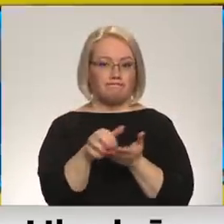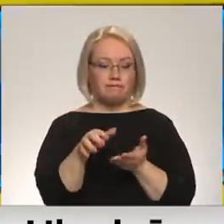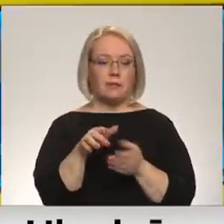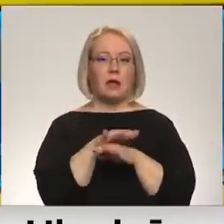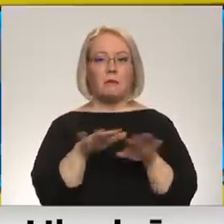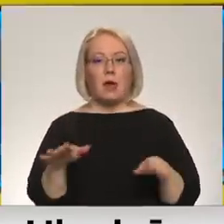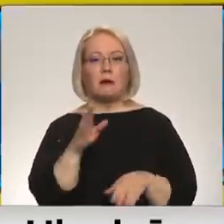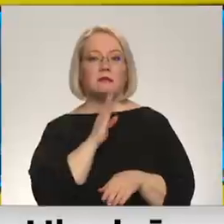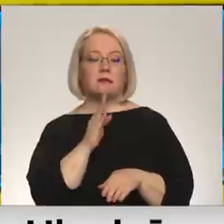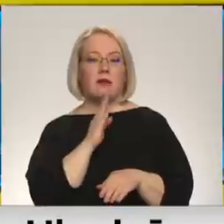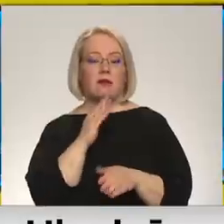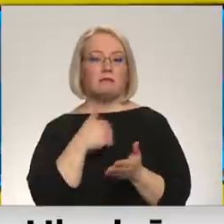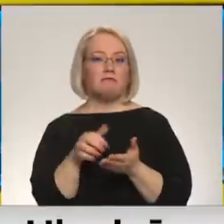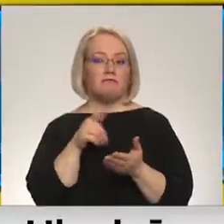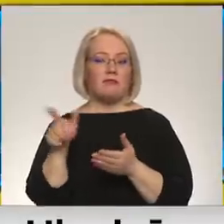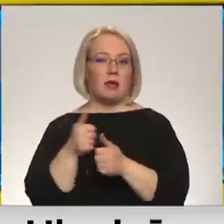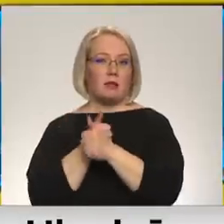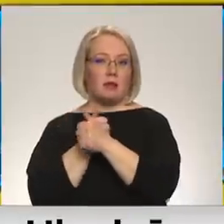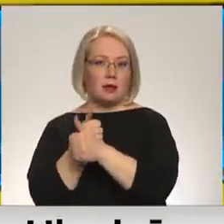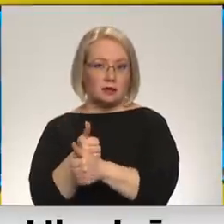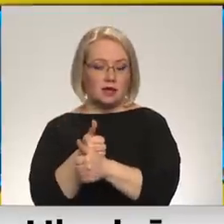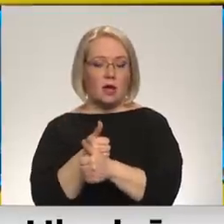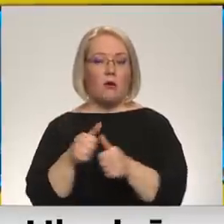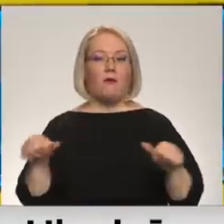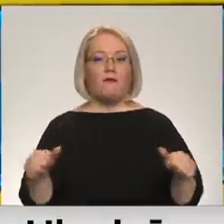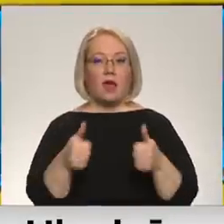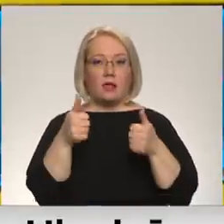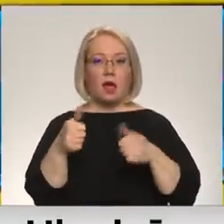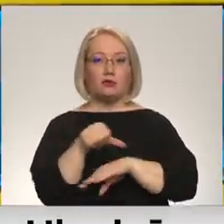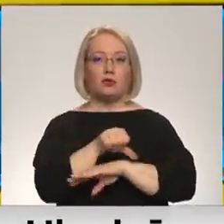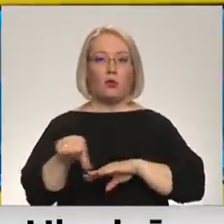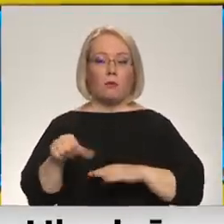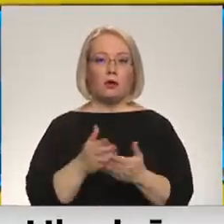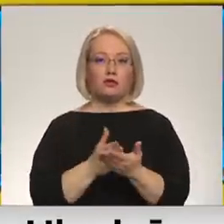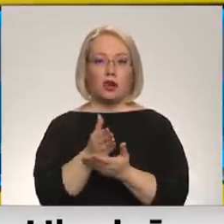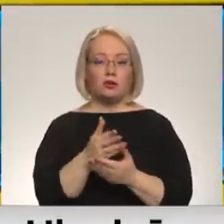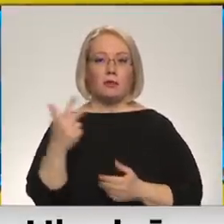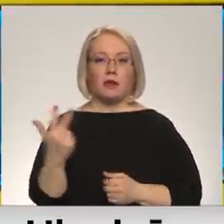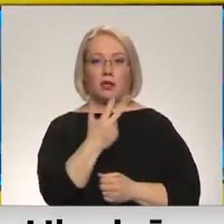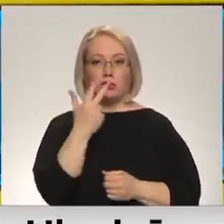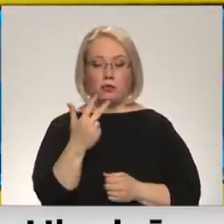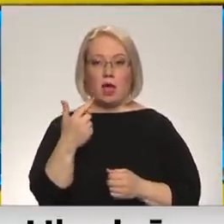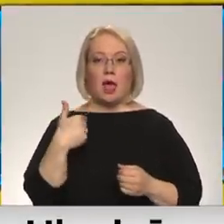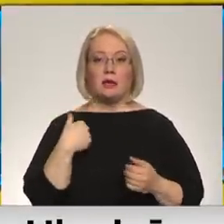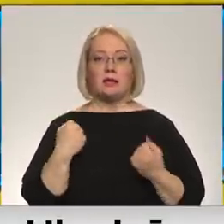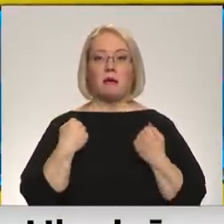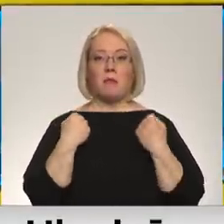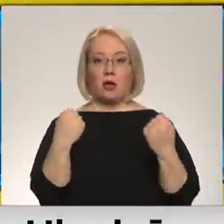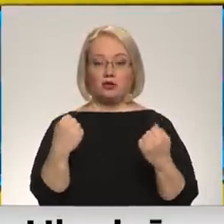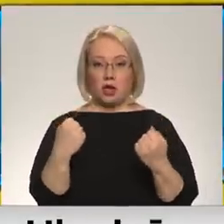sievietes, kā jūs teicāt. Faktiski vienlaikus mēs robežu čersojam trijā stundās. Es biju pārbraucis ar mašīnu,